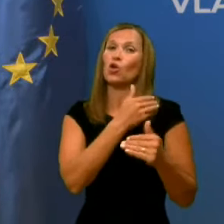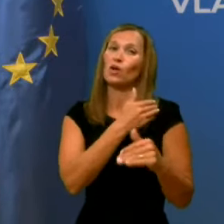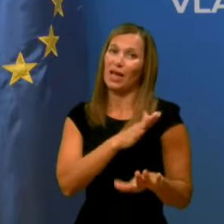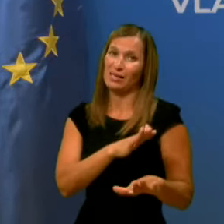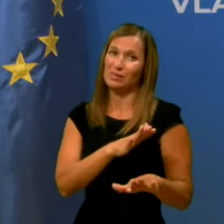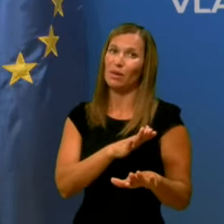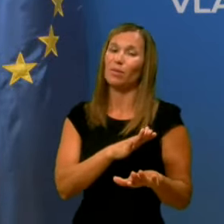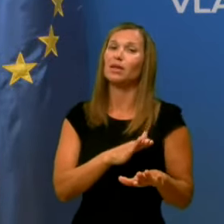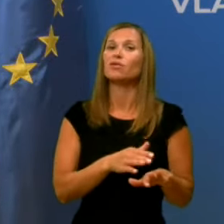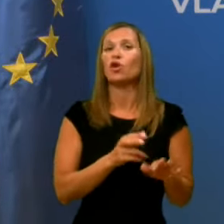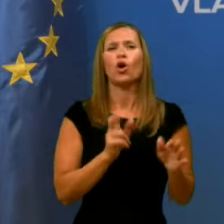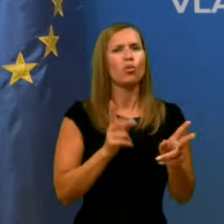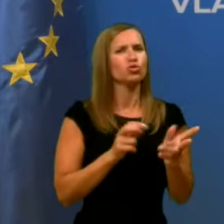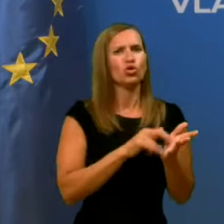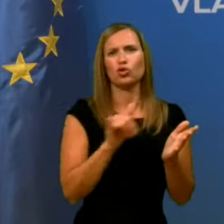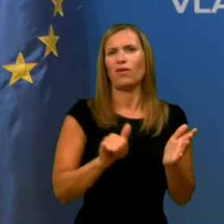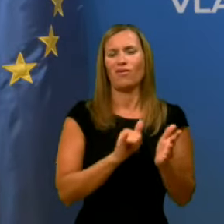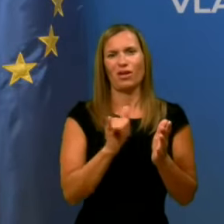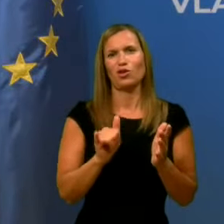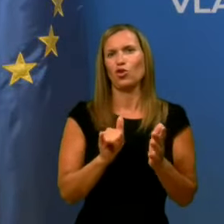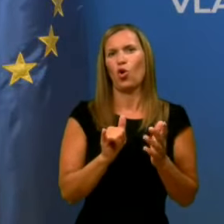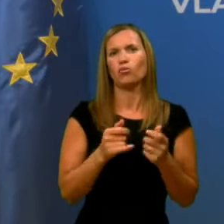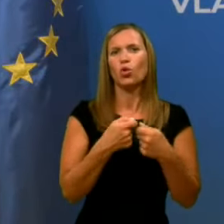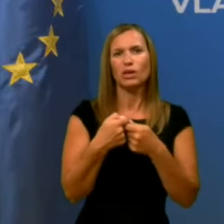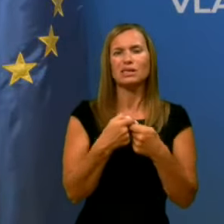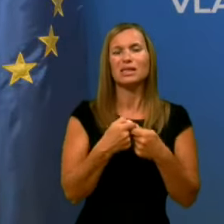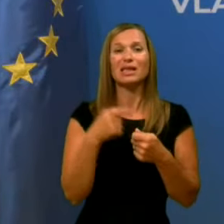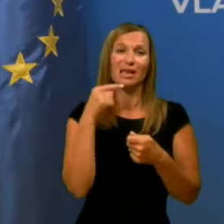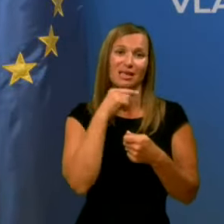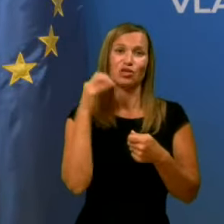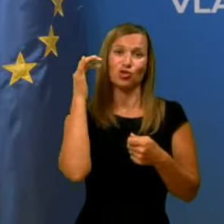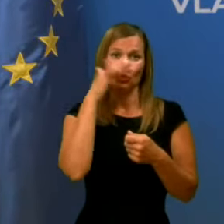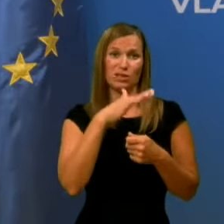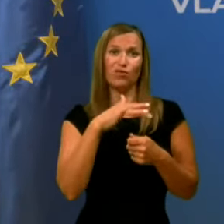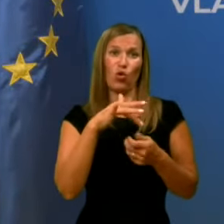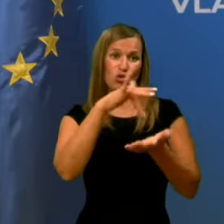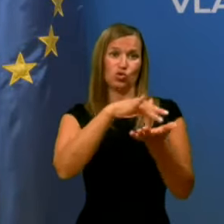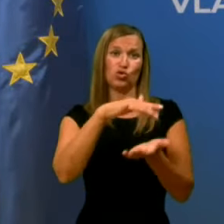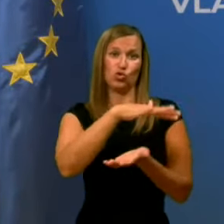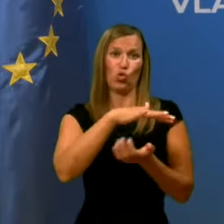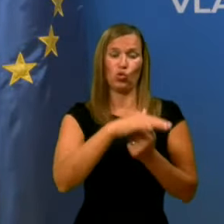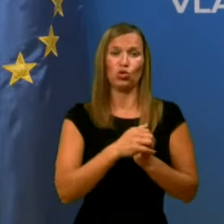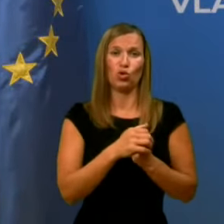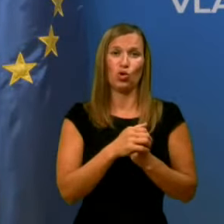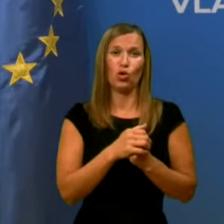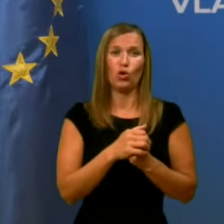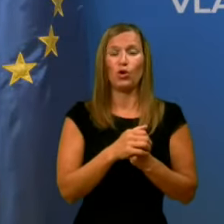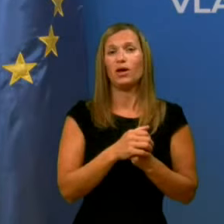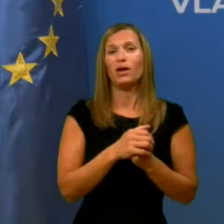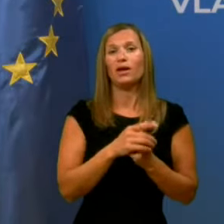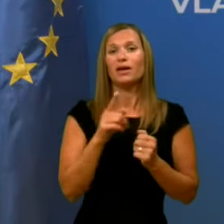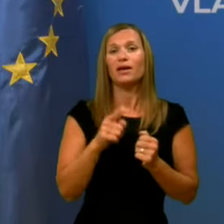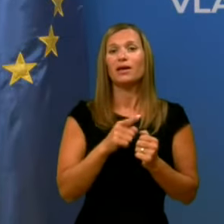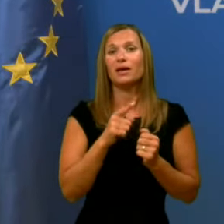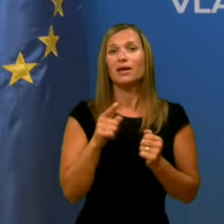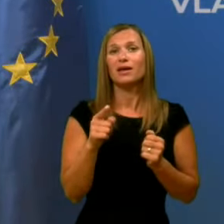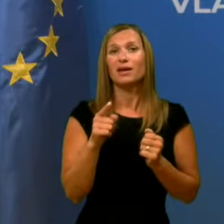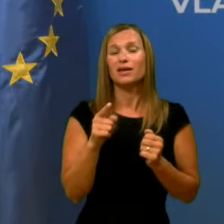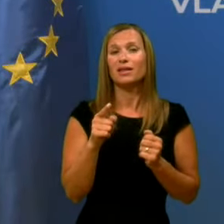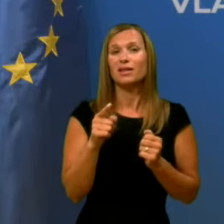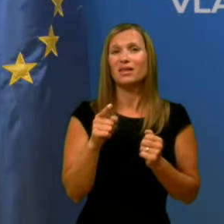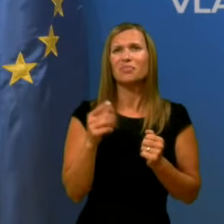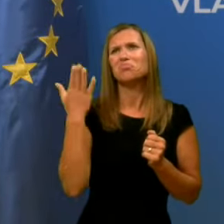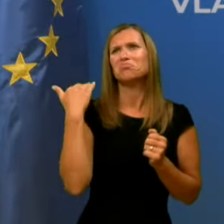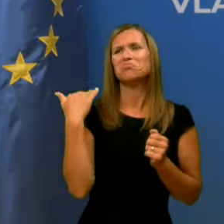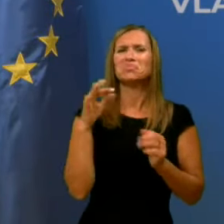organizirati rdečo in sivo cono. In ne nazadnje, jaz moram reči, da se leta nazaj sveda s tem nisem nikdar ukvarjal za